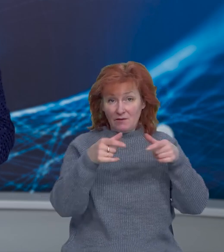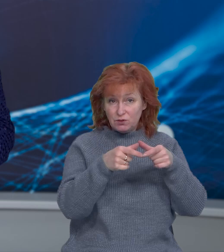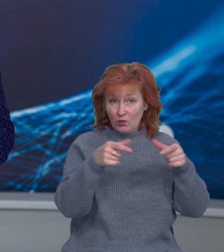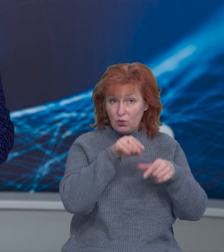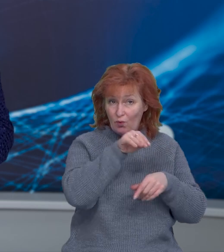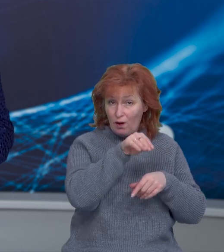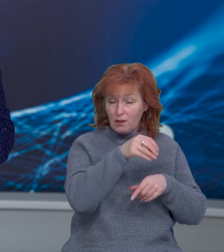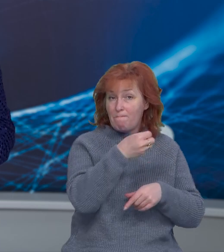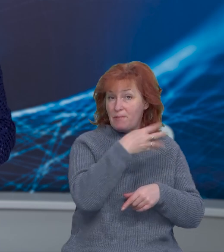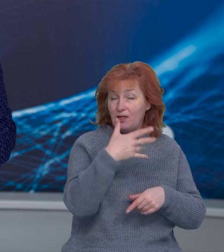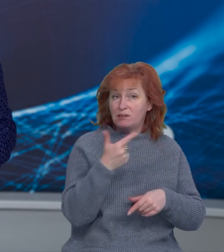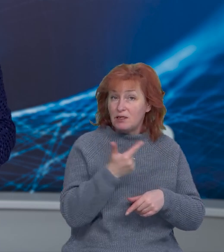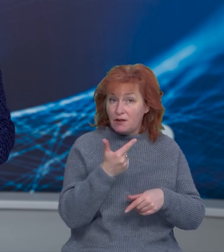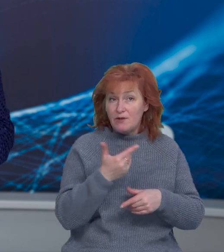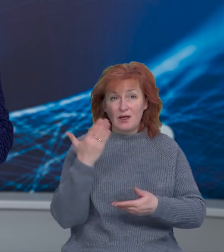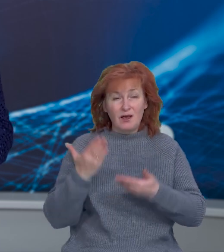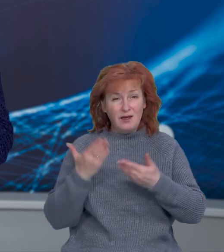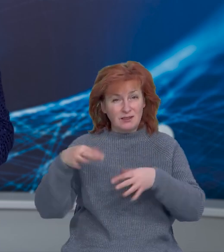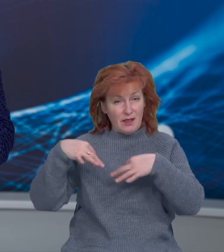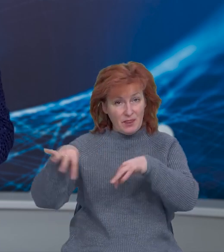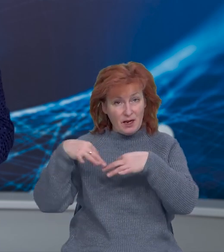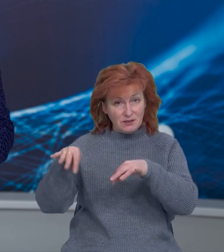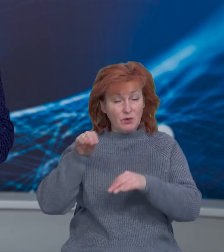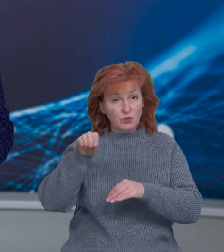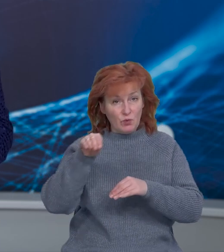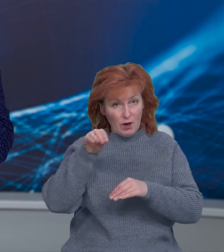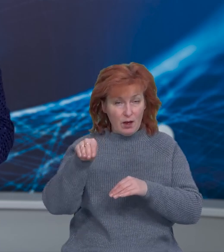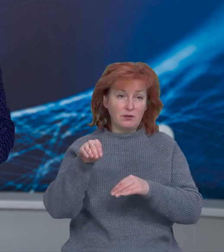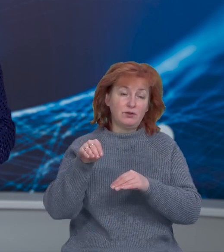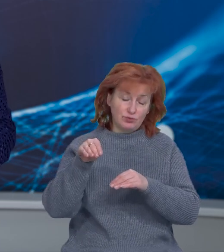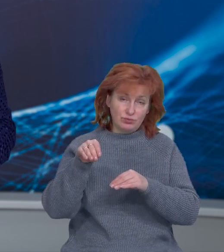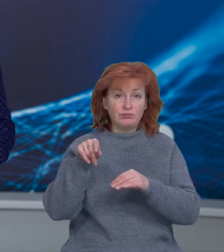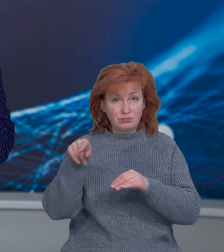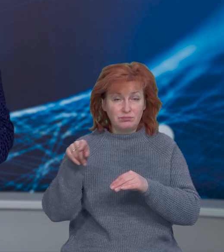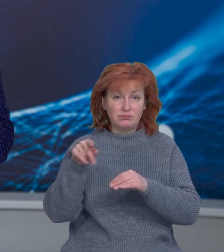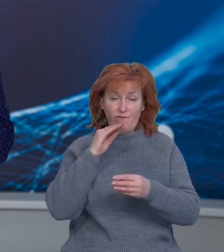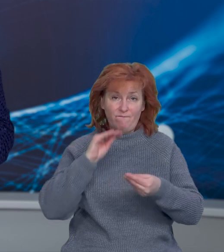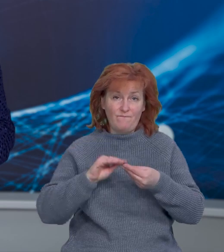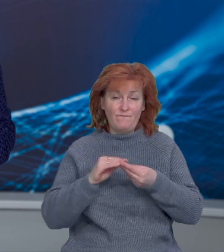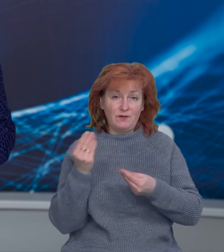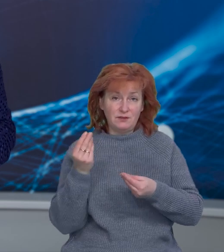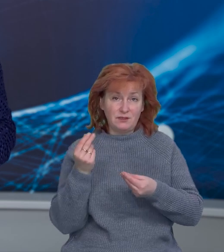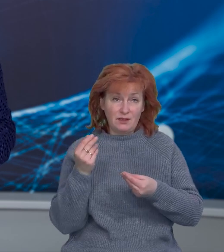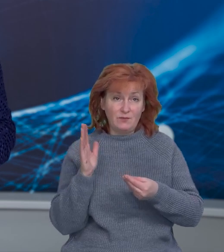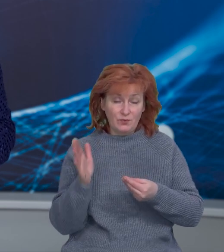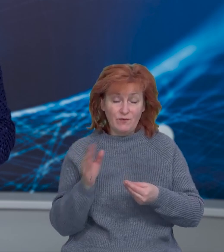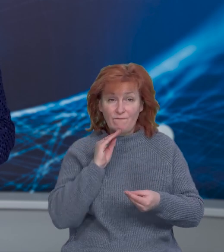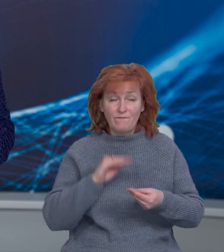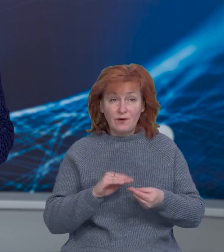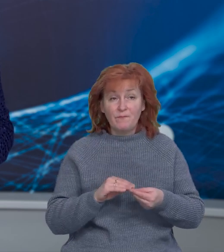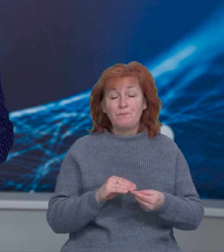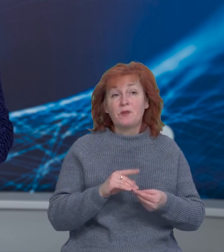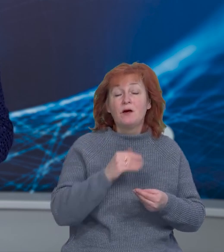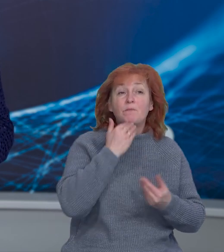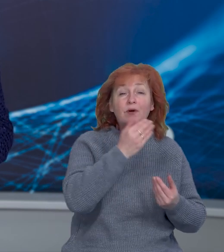користується транспортною карткою, ціна не зміниться, а ще додадуться пільги. Проте, коли запровадять ці зміни та як на нововведення